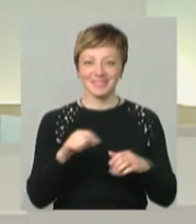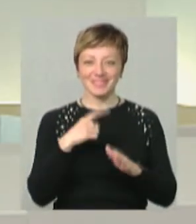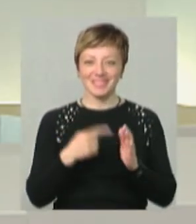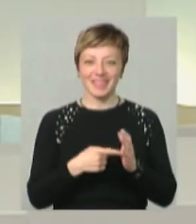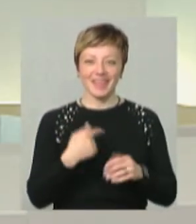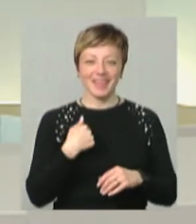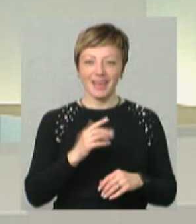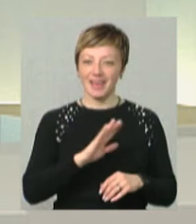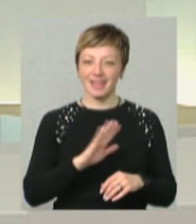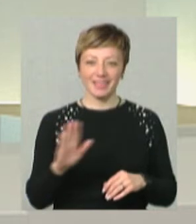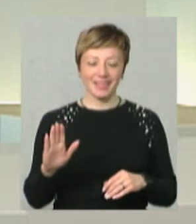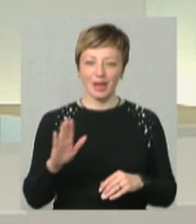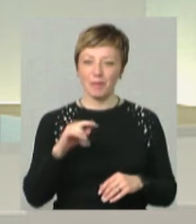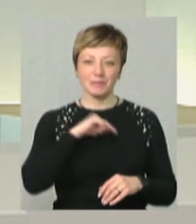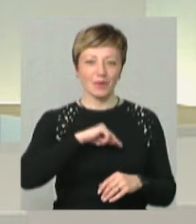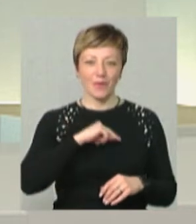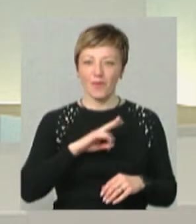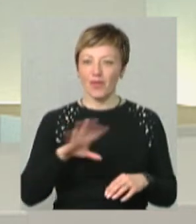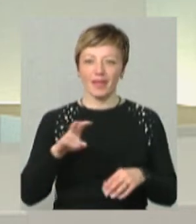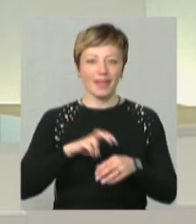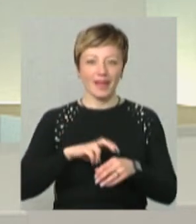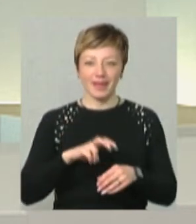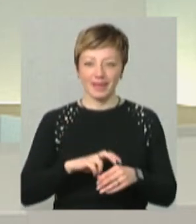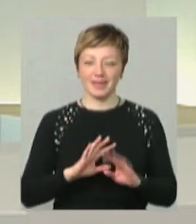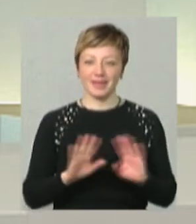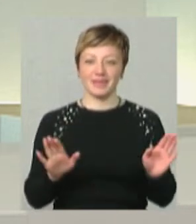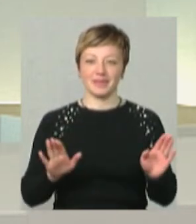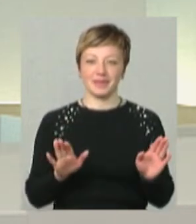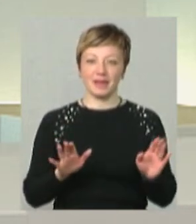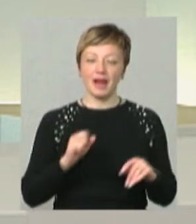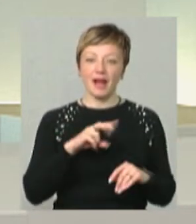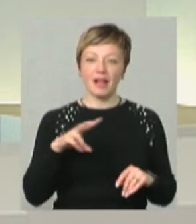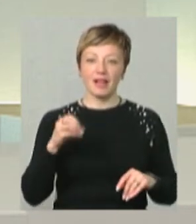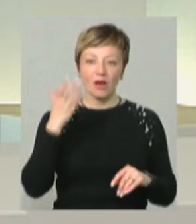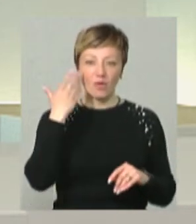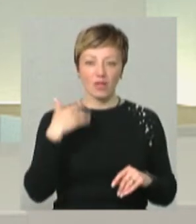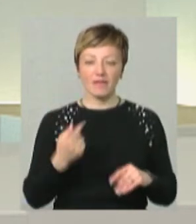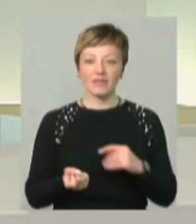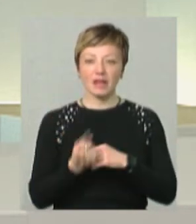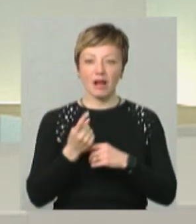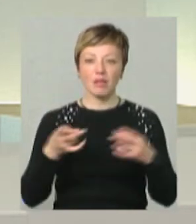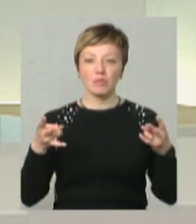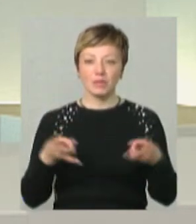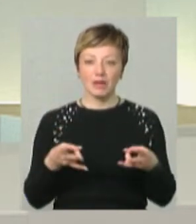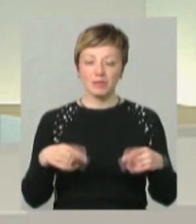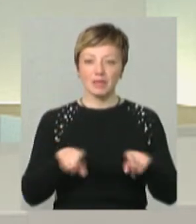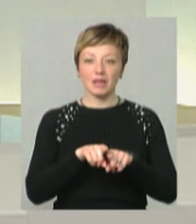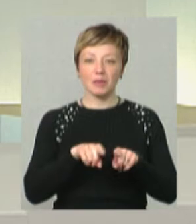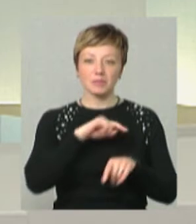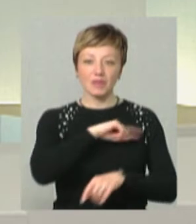-перше, я не психолог і не лікар. Але коли виникала потреба в таких